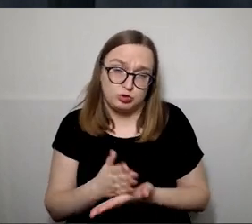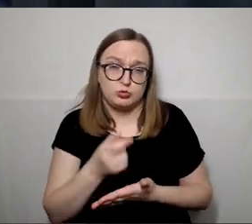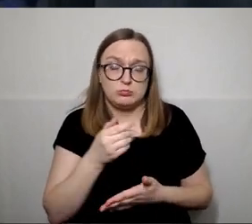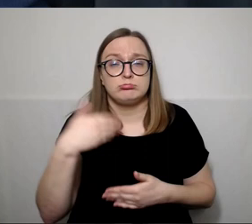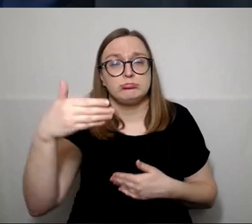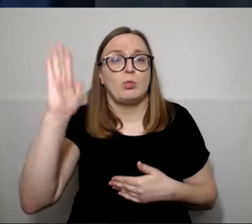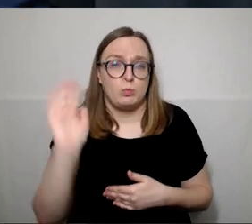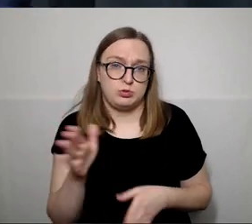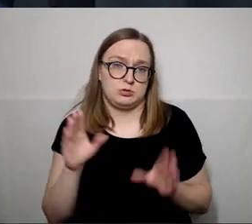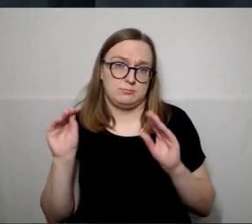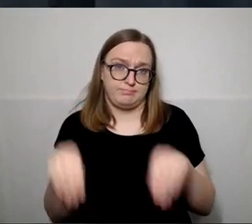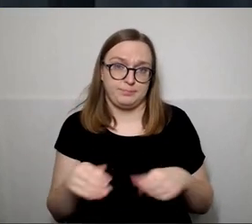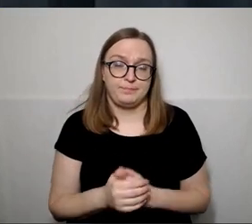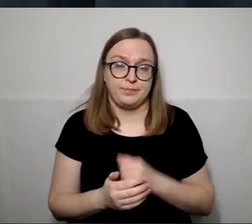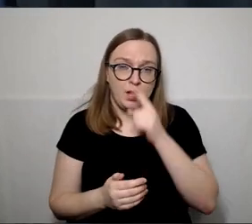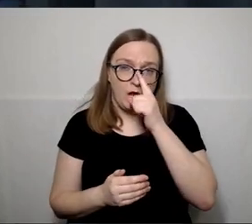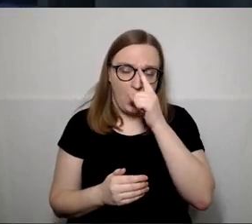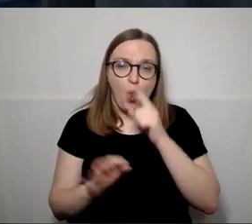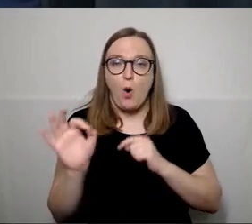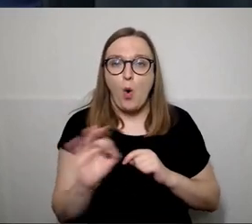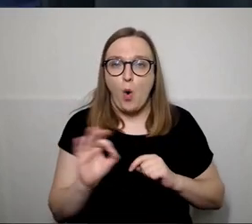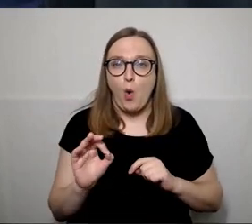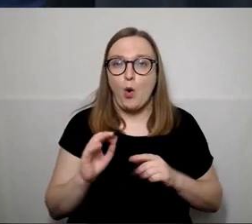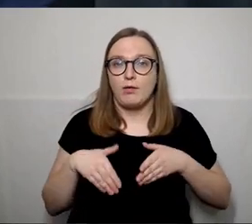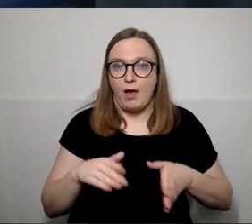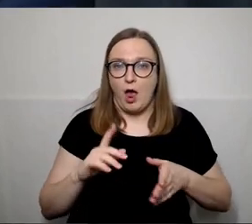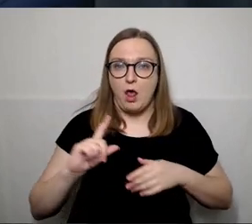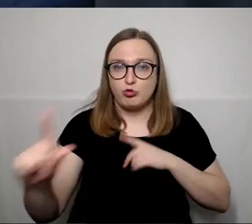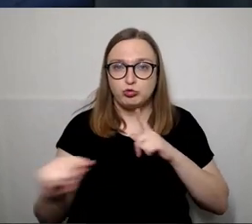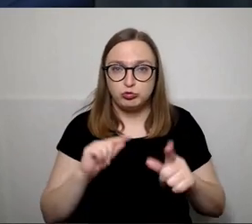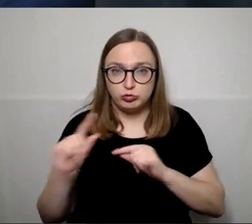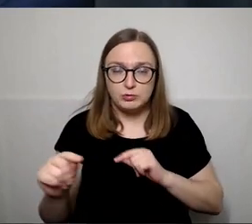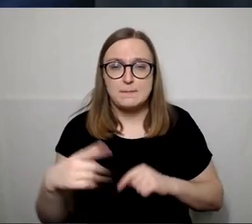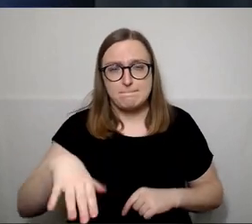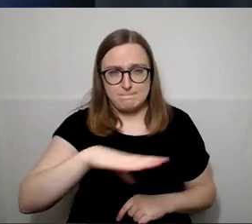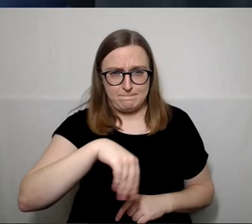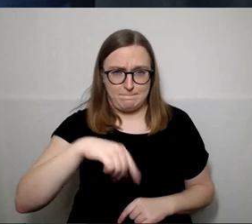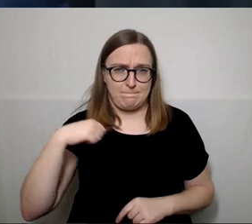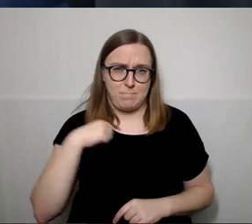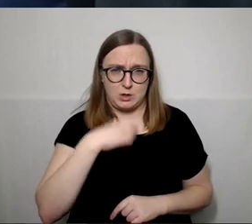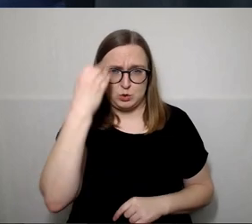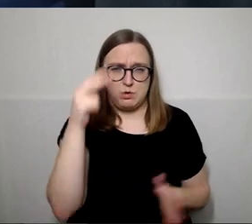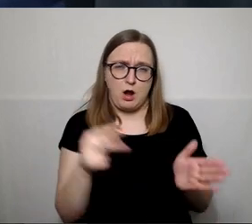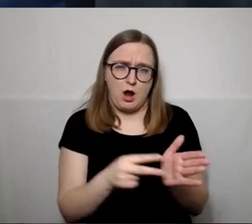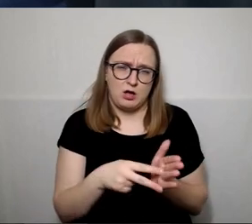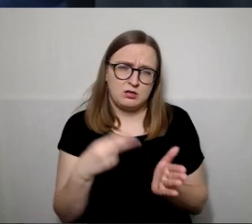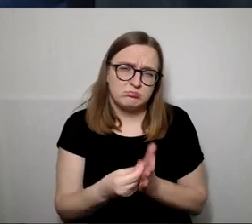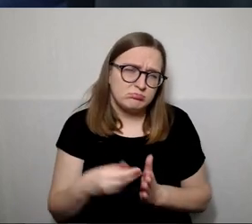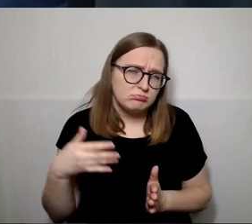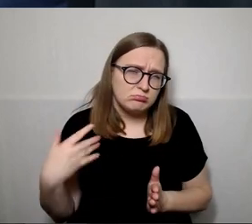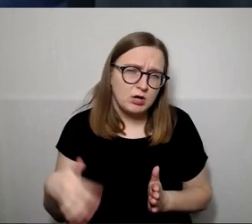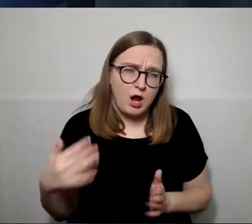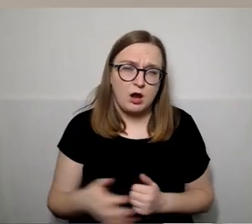padarytas. O dėl susiekimo, tai patys suprantat, kokie yra kaštai. Tai